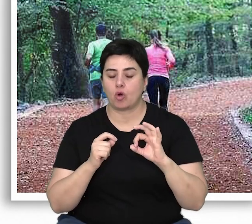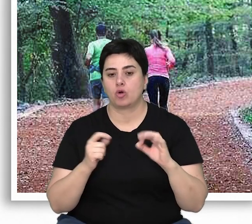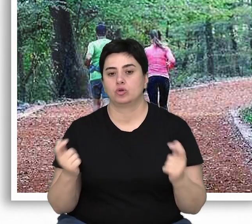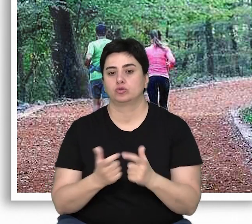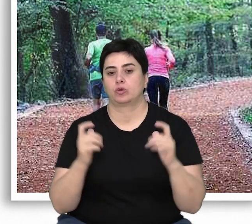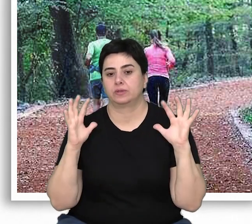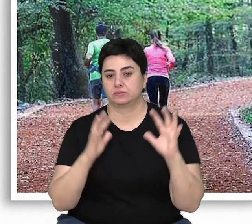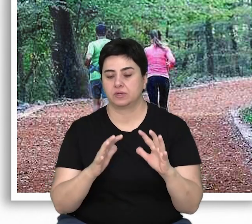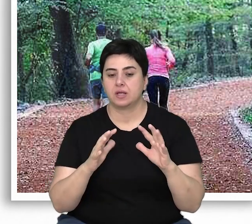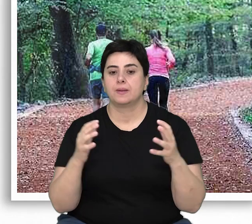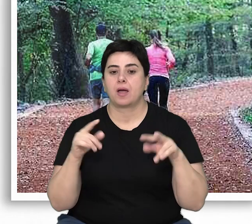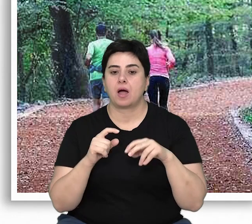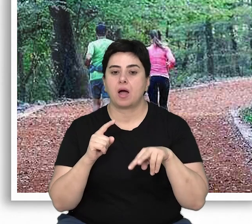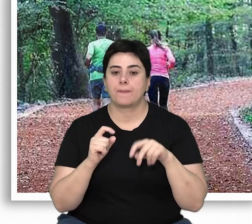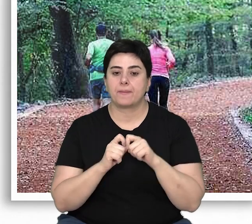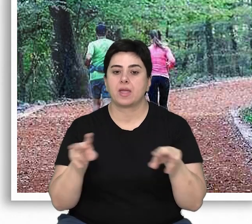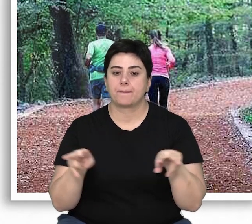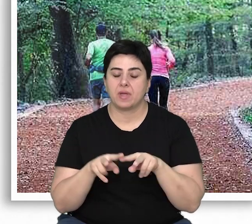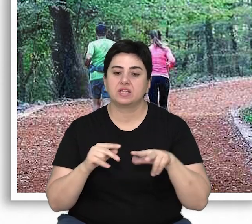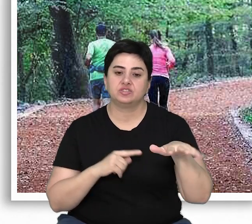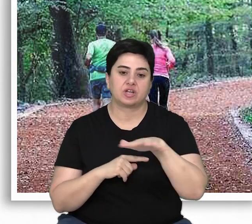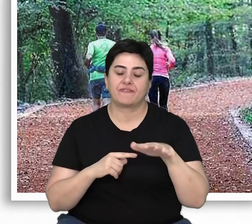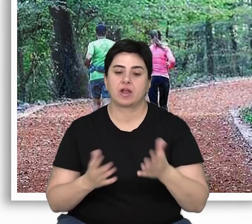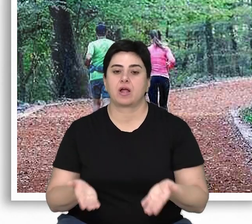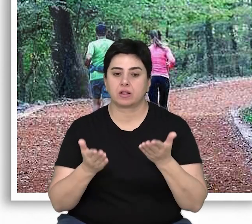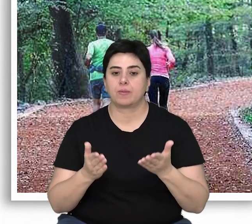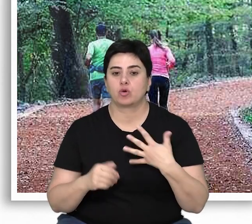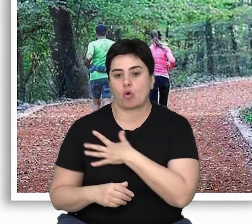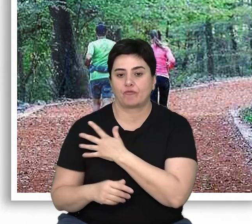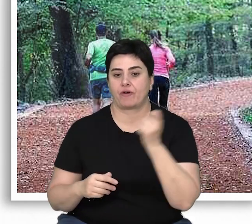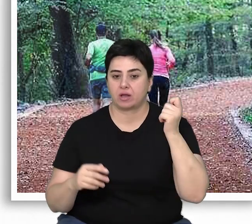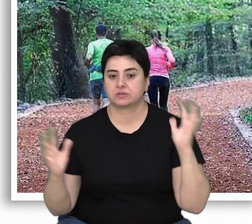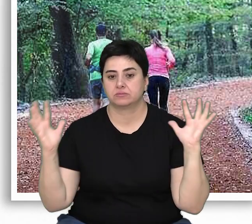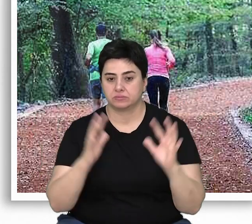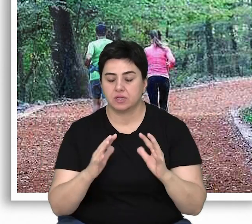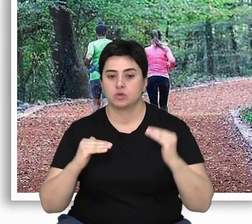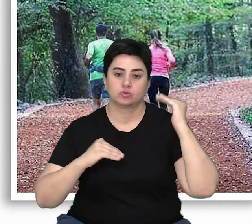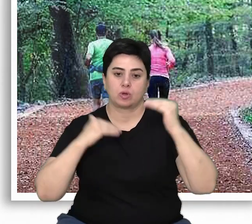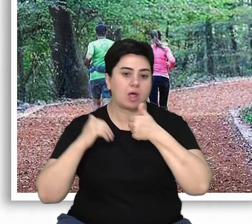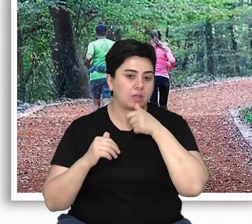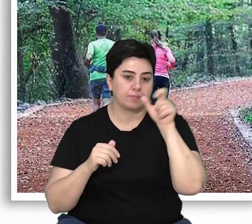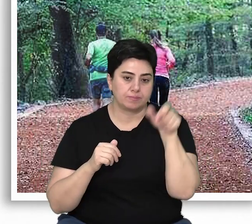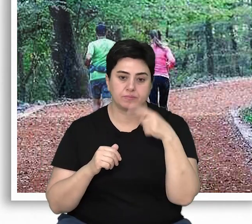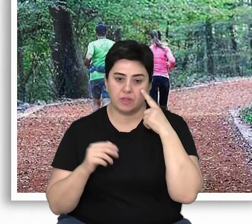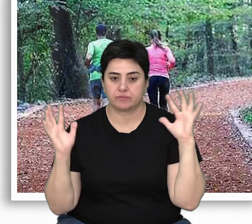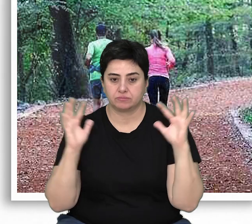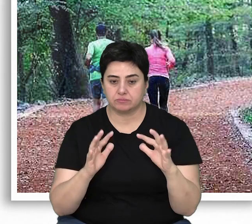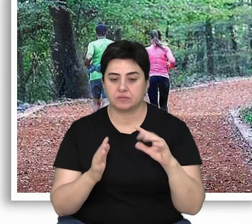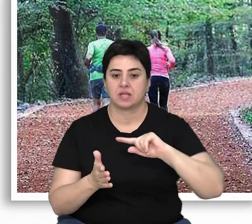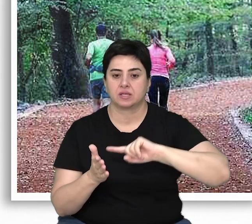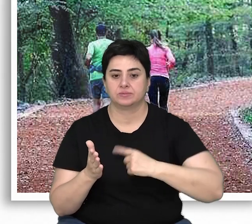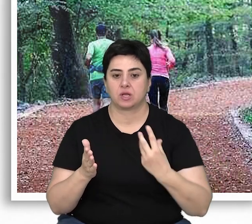gerçekleştirilen Birleşmiş Milletler Çevre ve Kalkınma Konferansı'nda üst düzey devlet adamlarının geniş katılımıyla